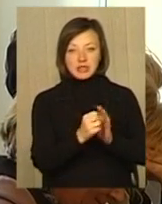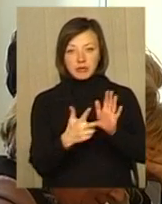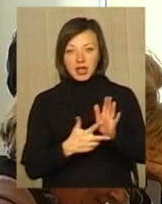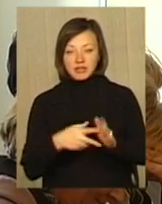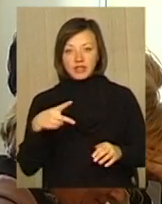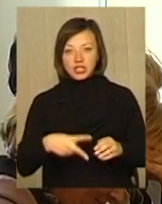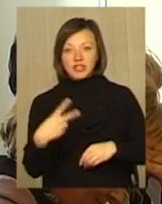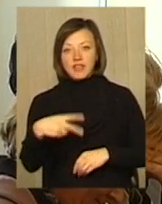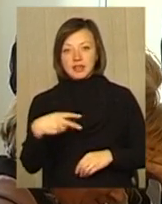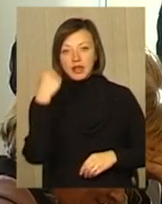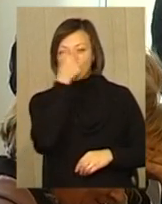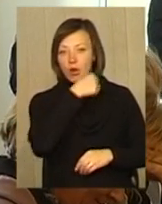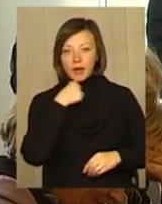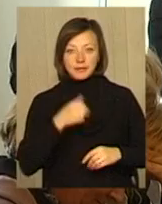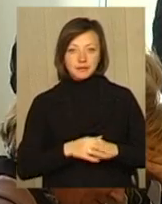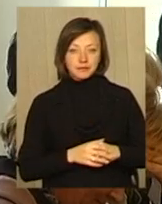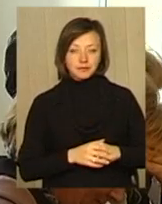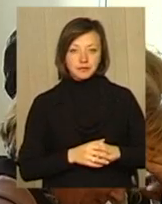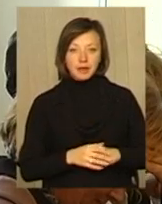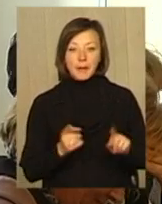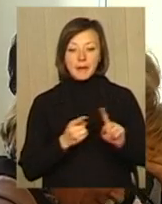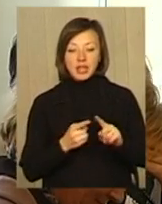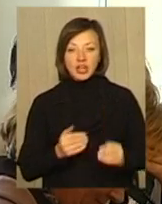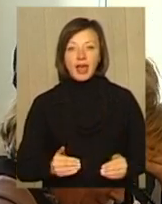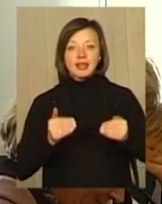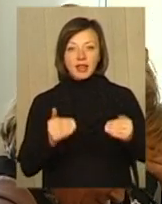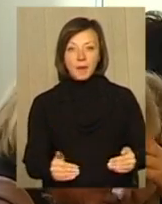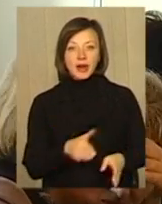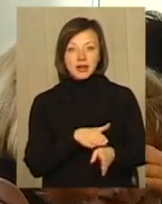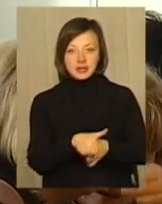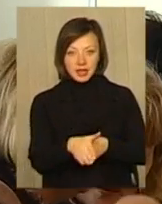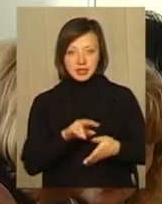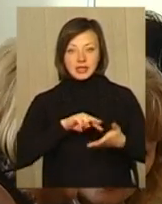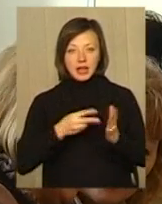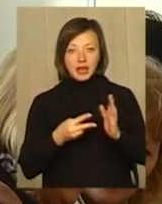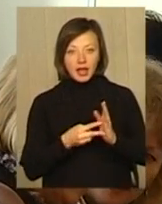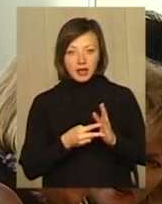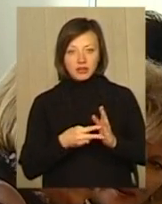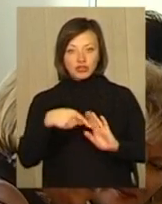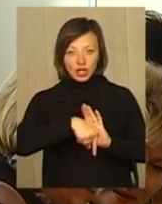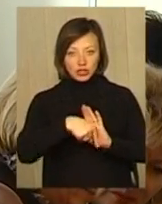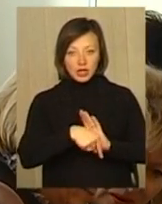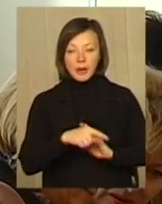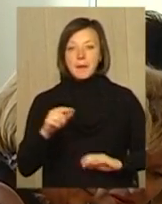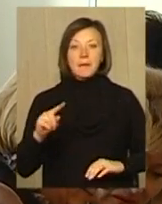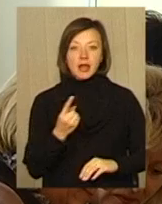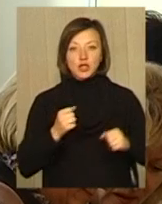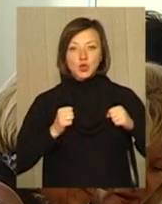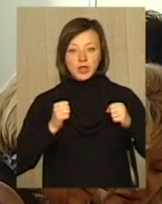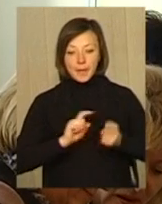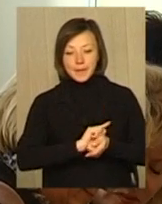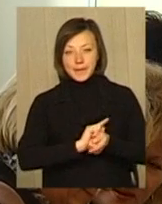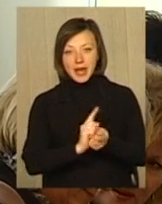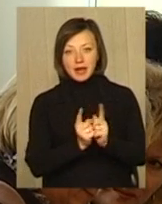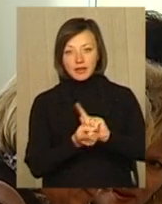-2020 роки. Перший етап реалізації стратегії представляє перше зусилля по перетворенню